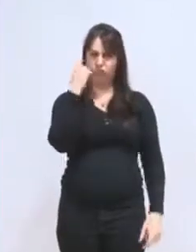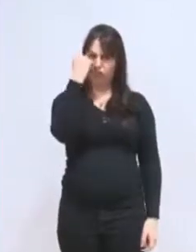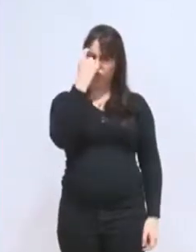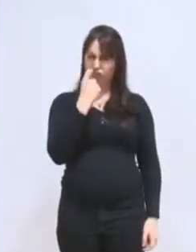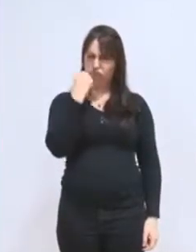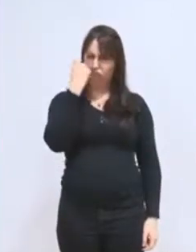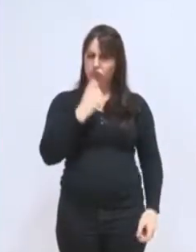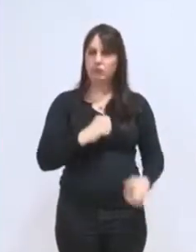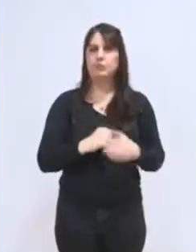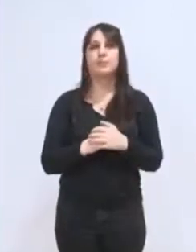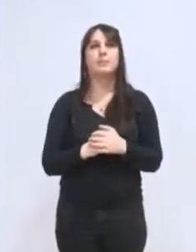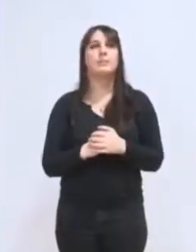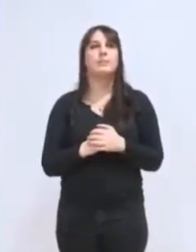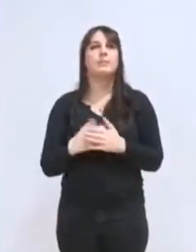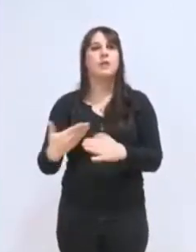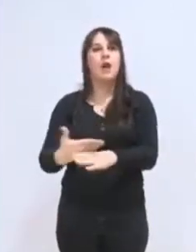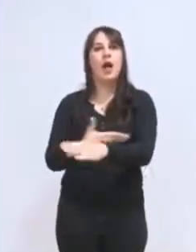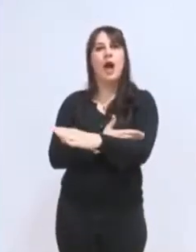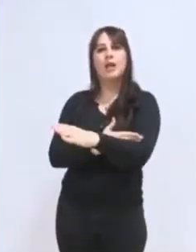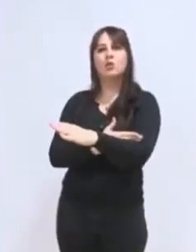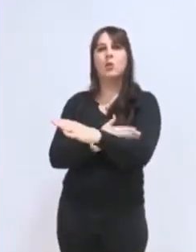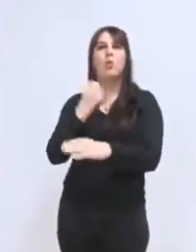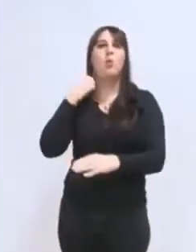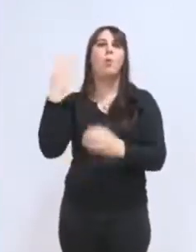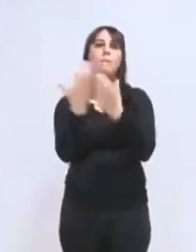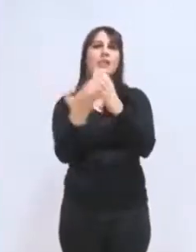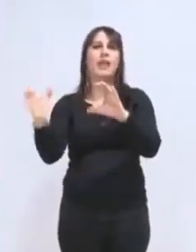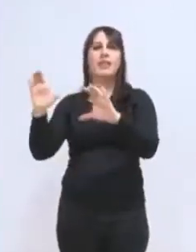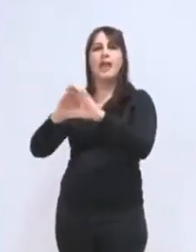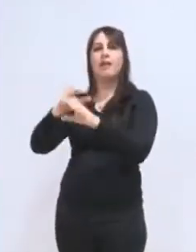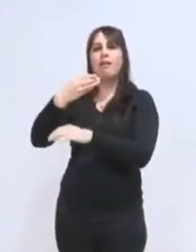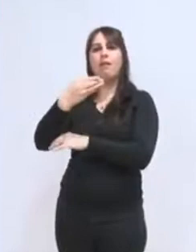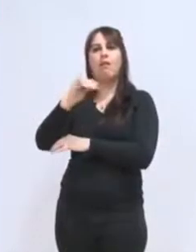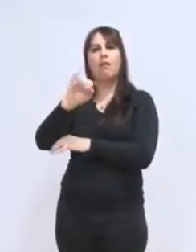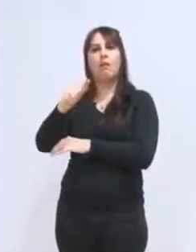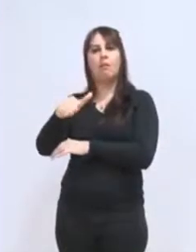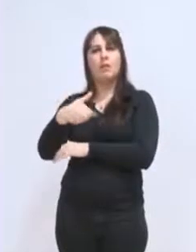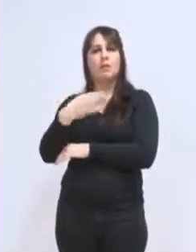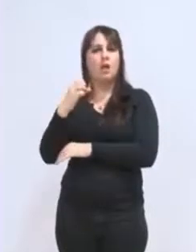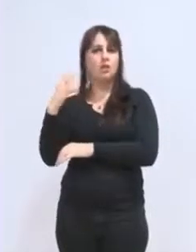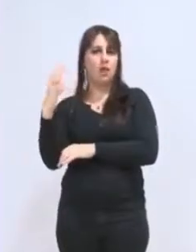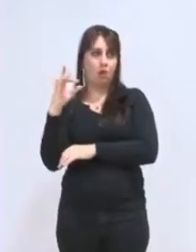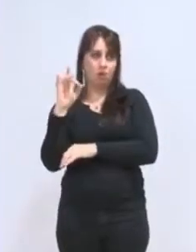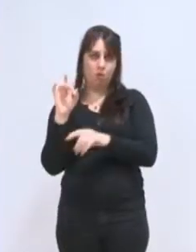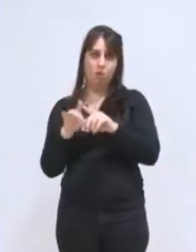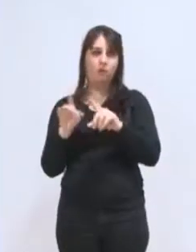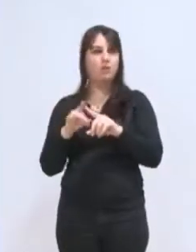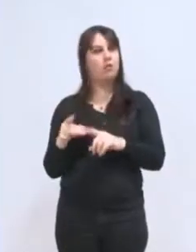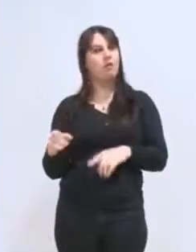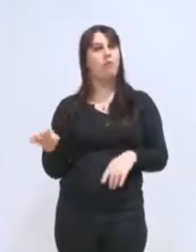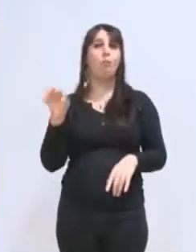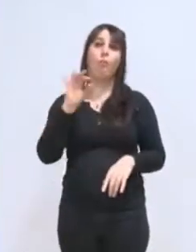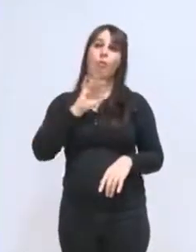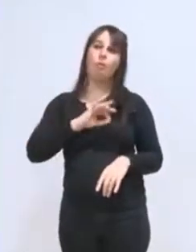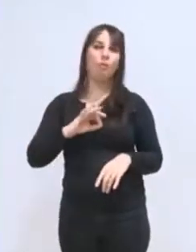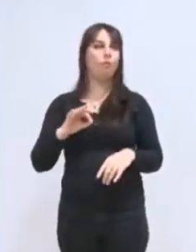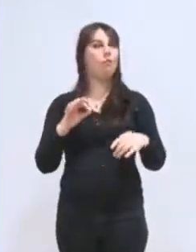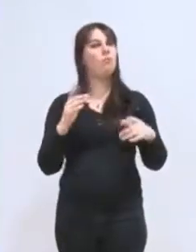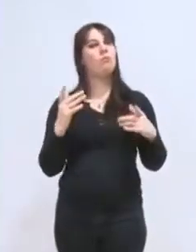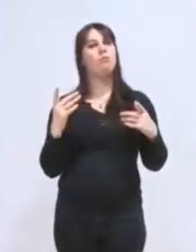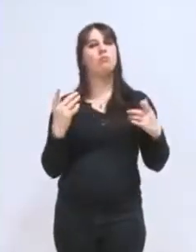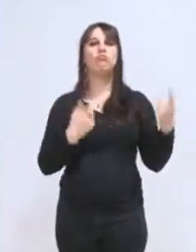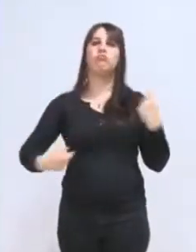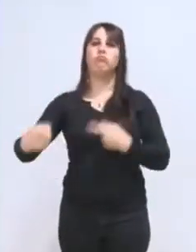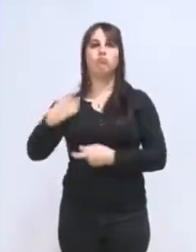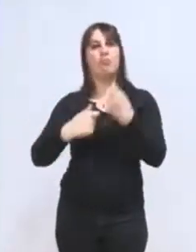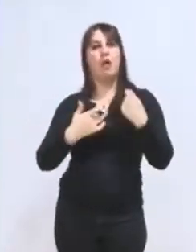la cession des actions de Minatec, qui vous permet d'opérer une opération financière intéressante. D'ailleurs, je